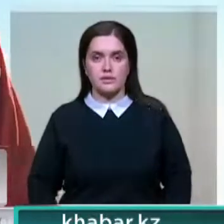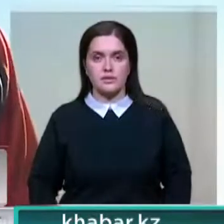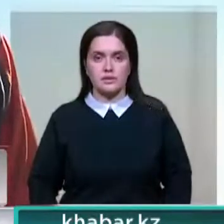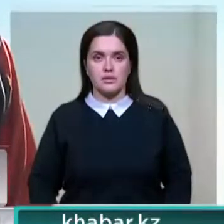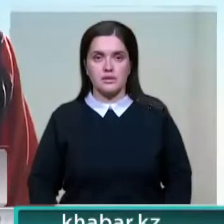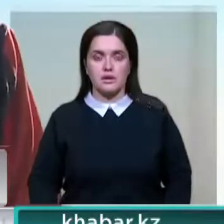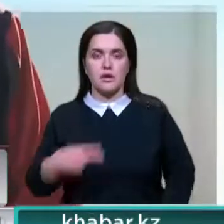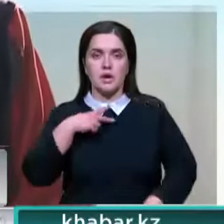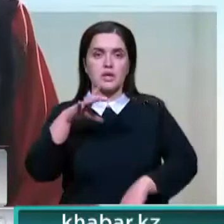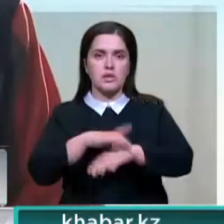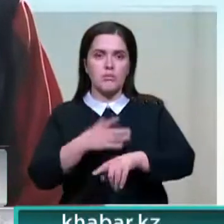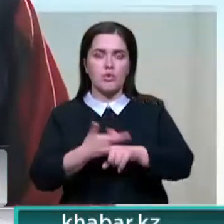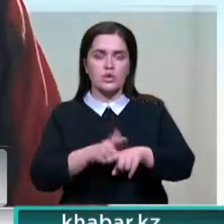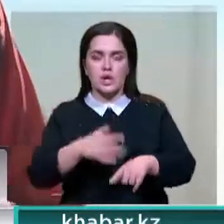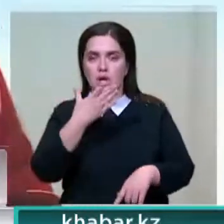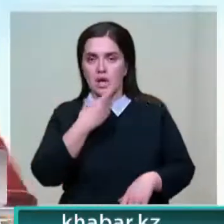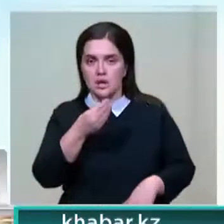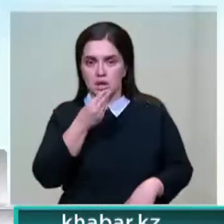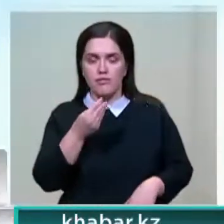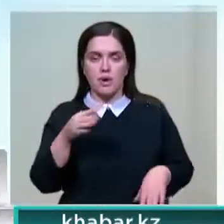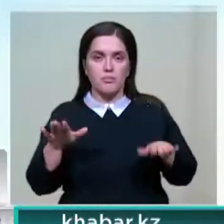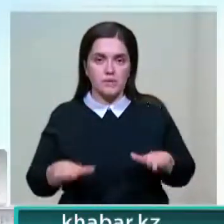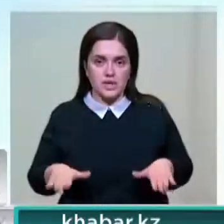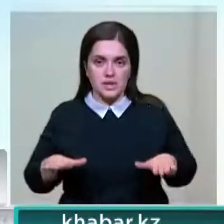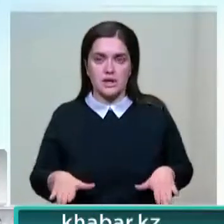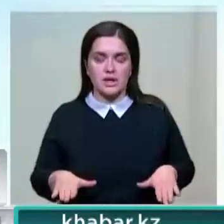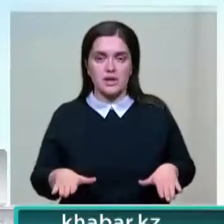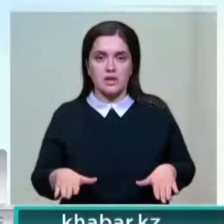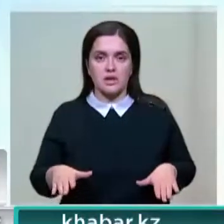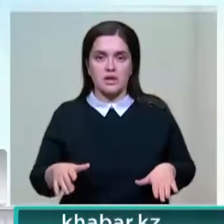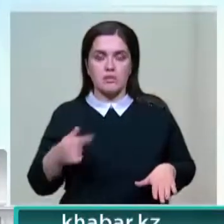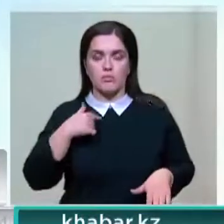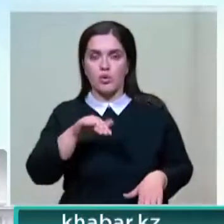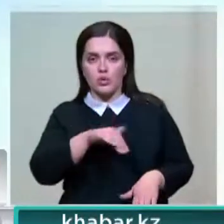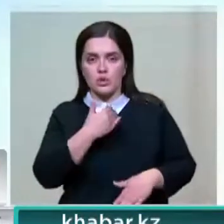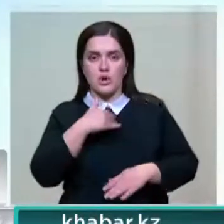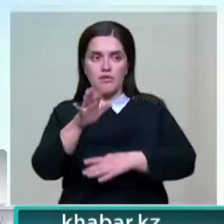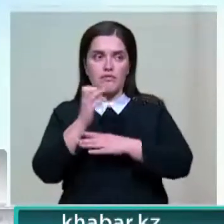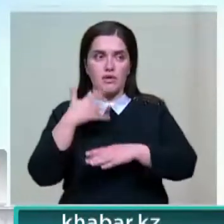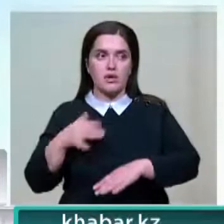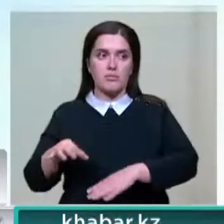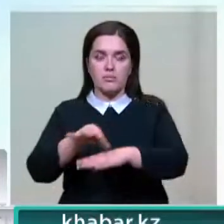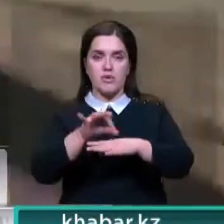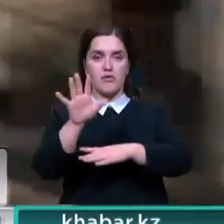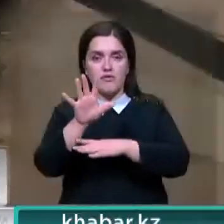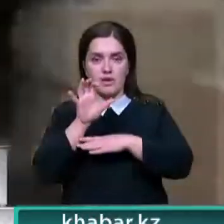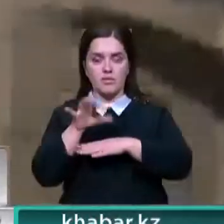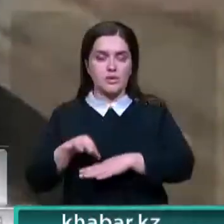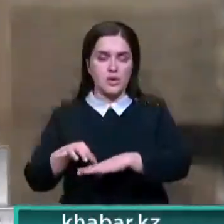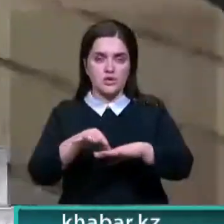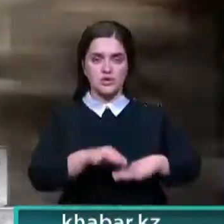замечаю очень красивые, хорошие места. И мне прям хочется их сфотографировать. Поэтому я с собой на пробежку беру фотоаппарат.